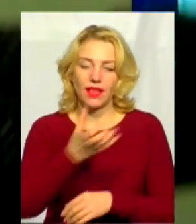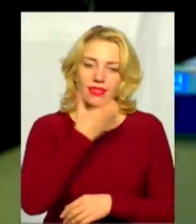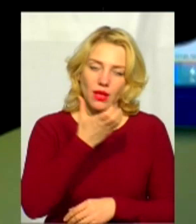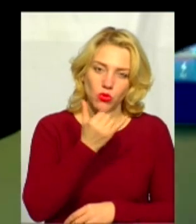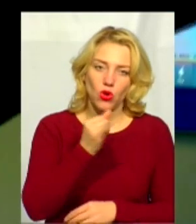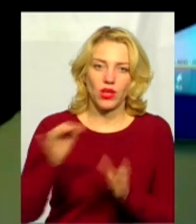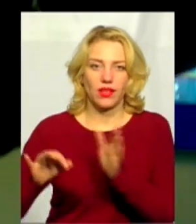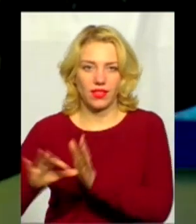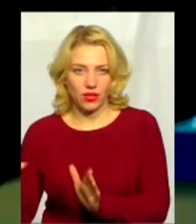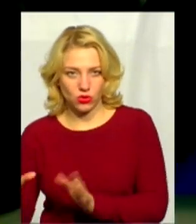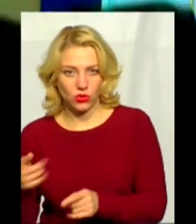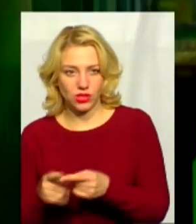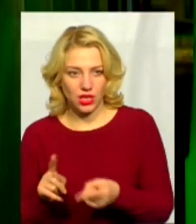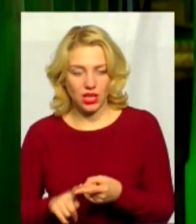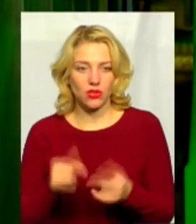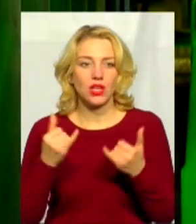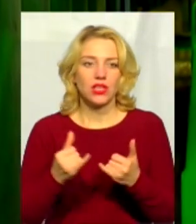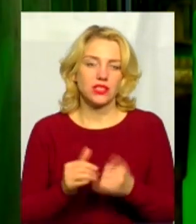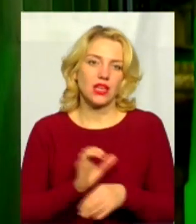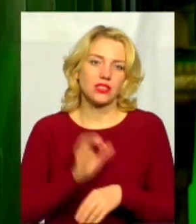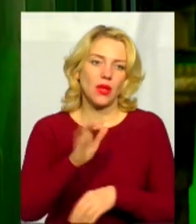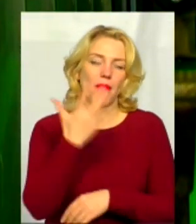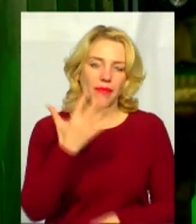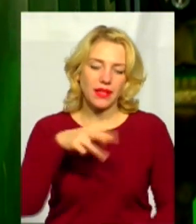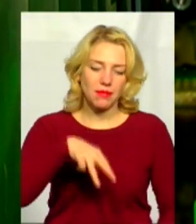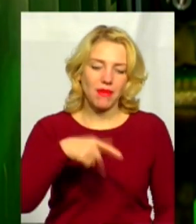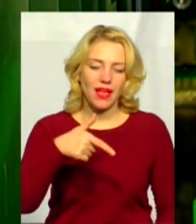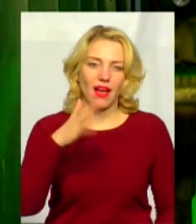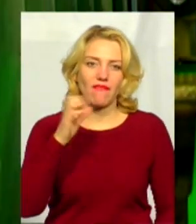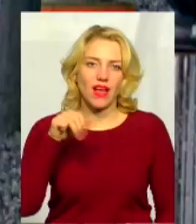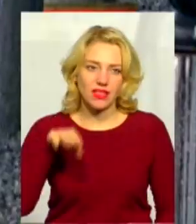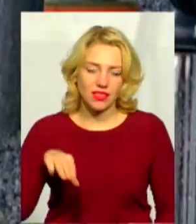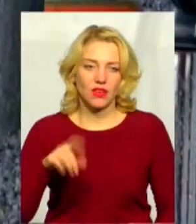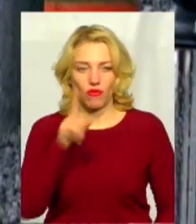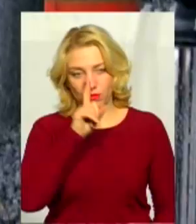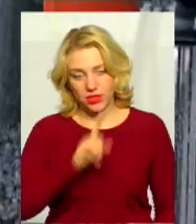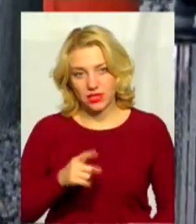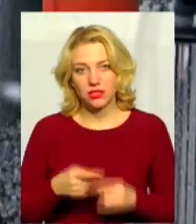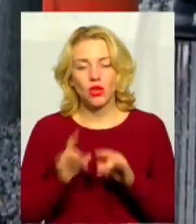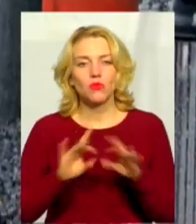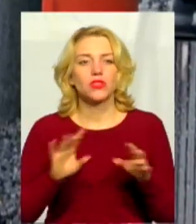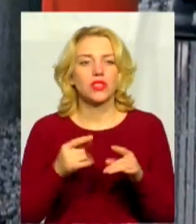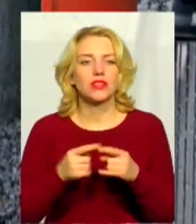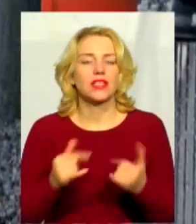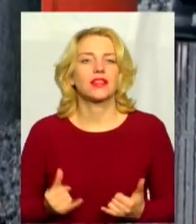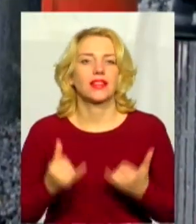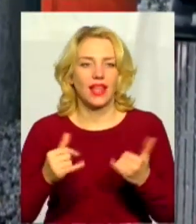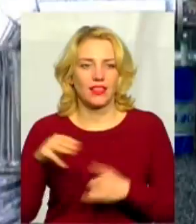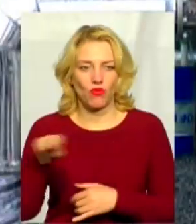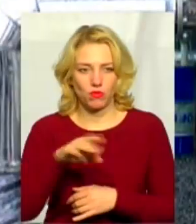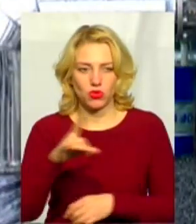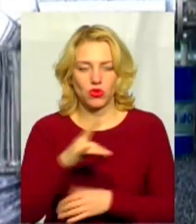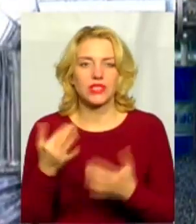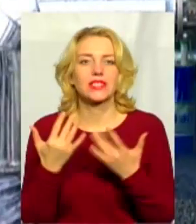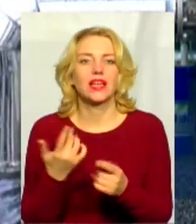Зараз її в загальноукраїнській мережі надходять 5 мегаватт у місяць. Інженер енергетик Віктор Каришин пояснює, скільки це для Теофіпольського району.